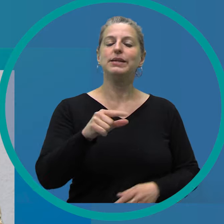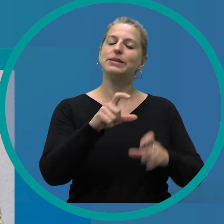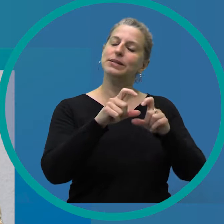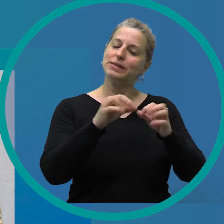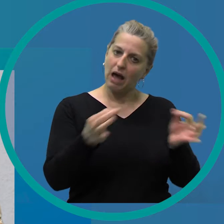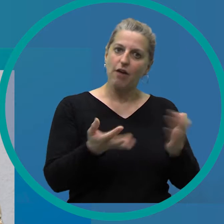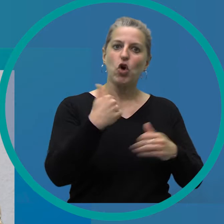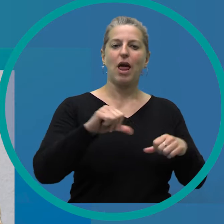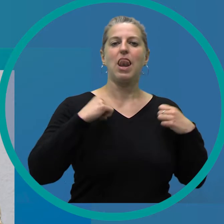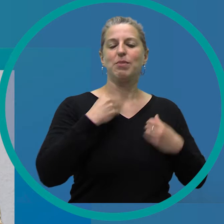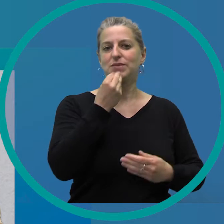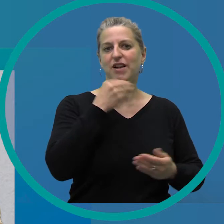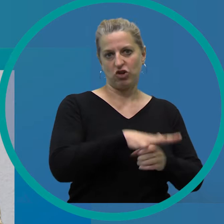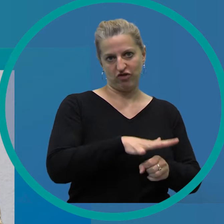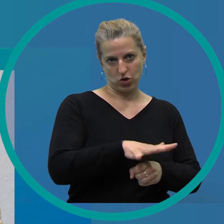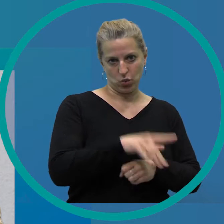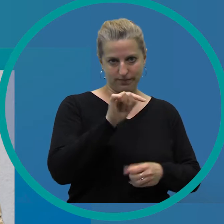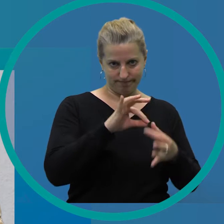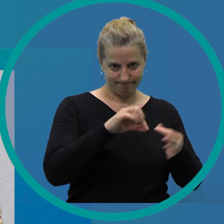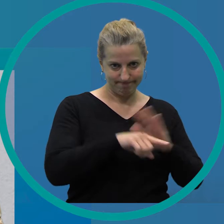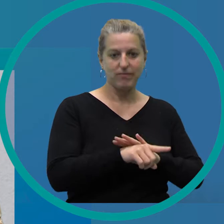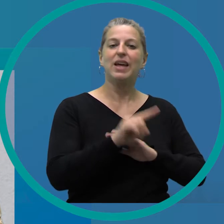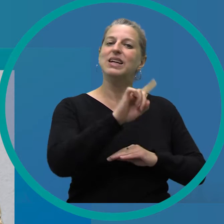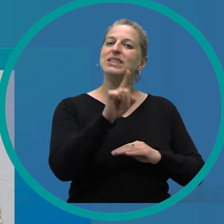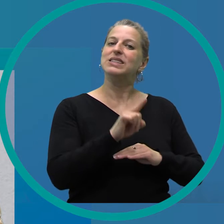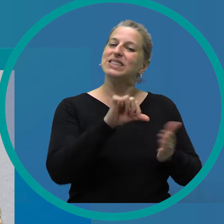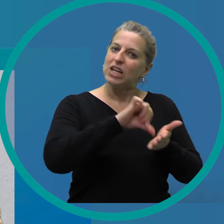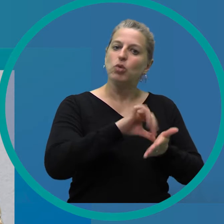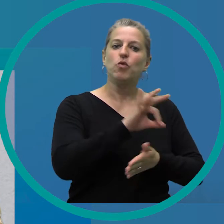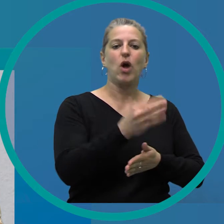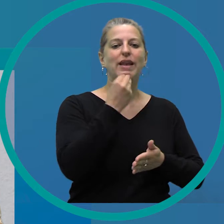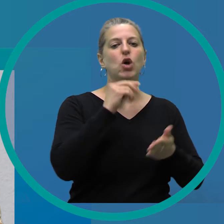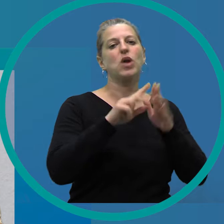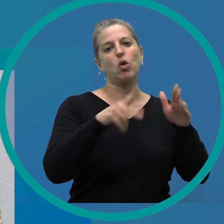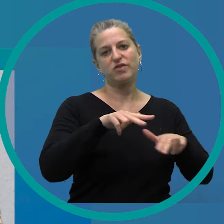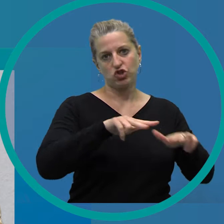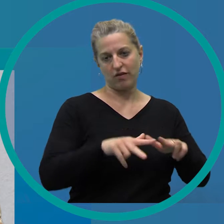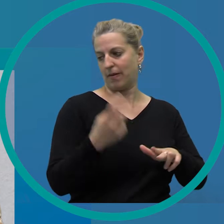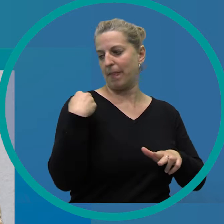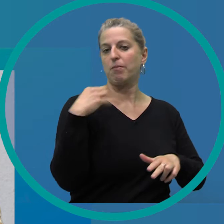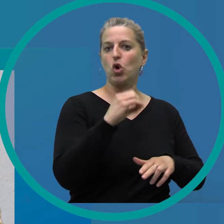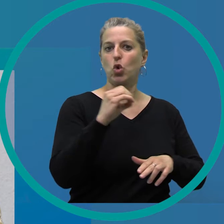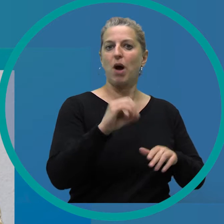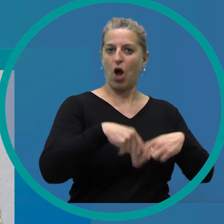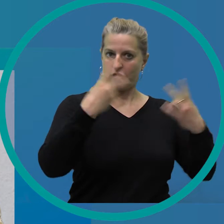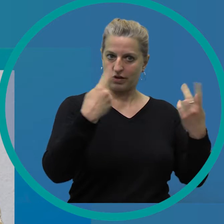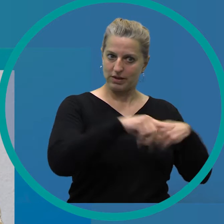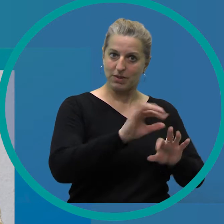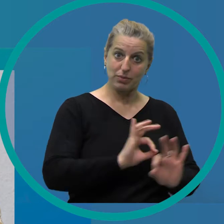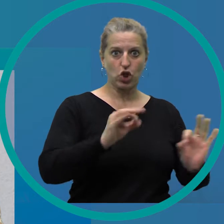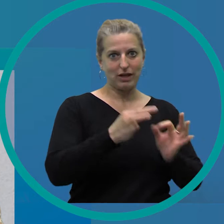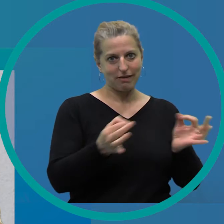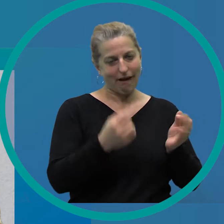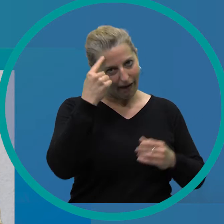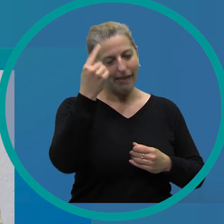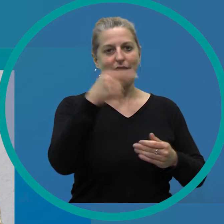Lebensmittelverschwendung. Das Zentrum für Ernährung und Hauswirtschaft, das die Landwirtschaftskammer Niedersachsen im Oktober eröffnet hat, hat an diesen Tag besonders